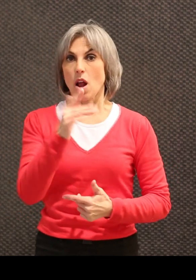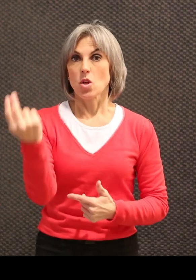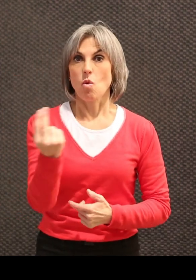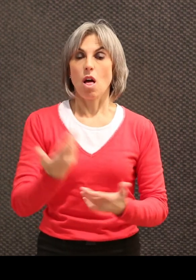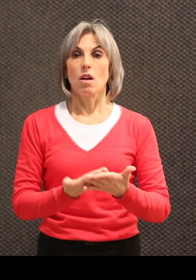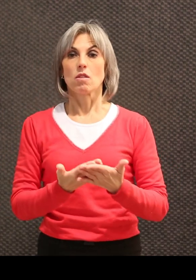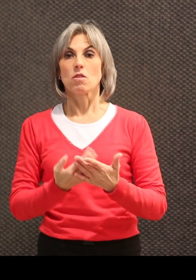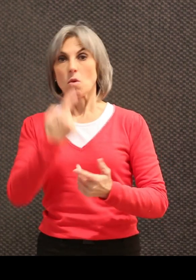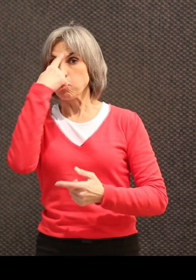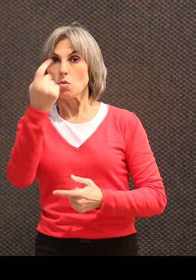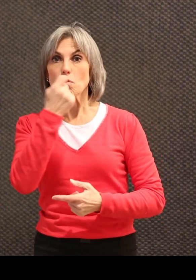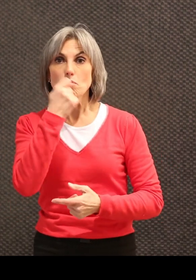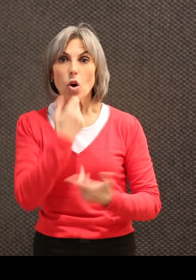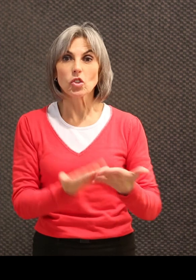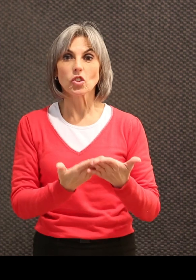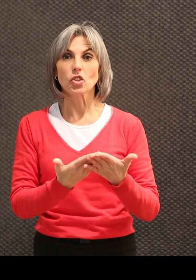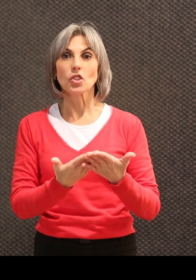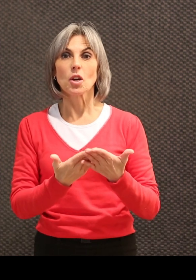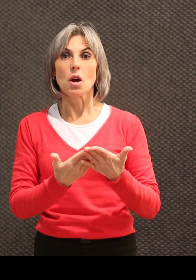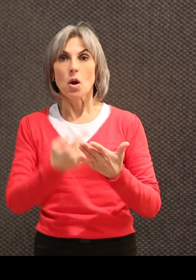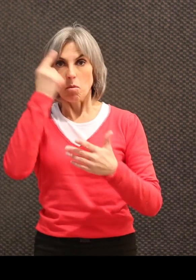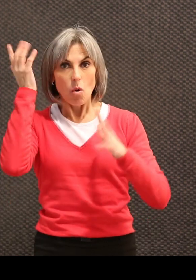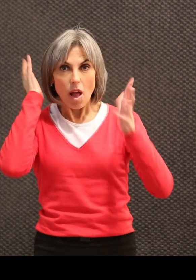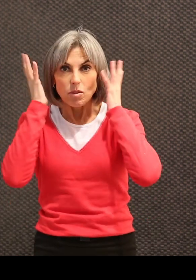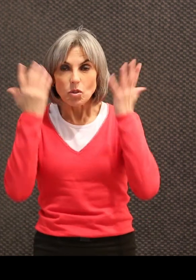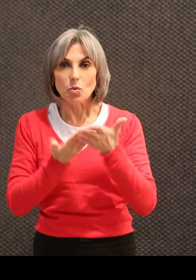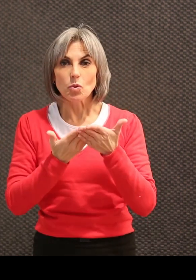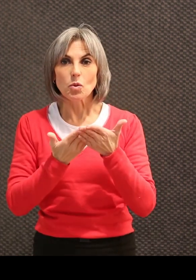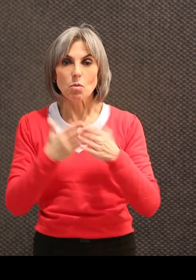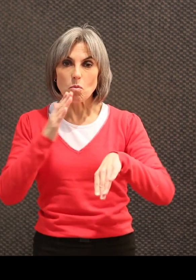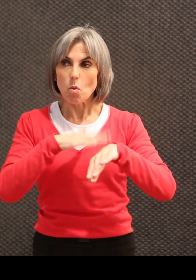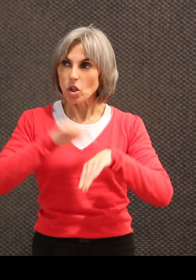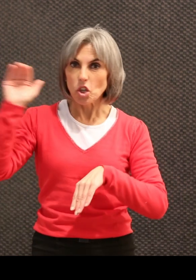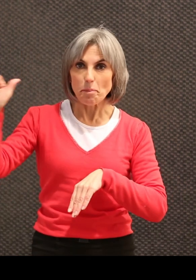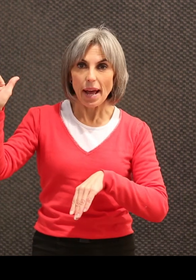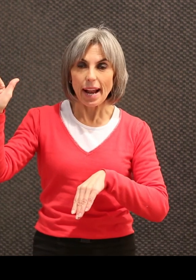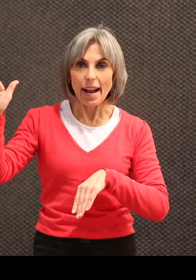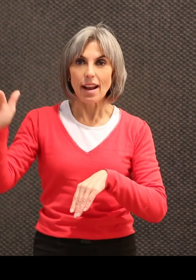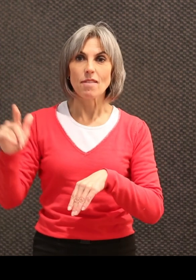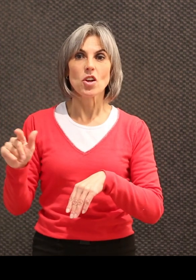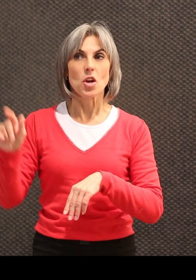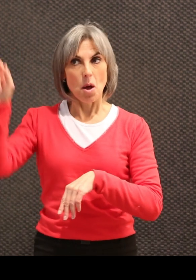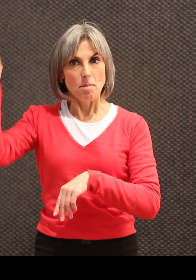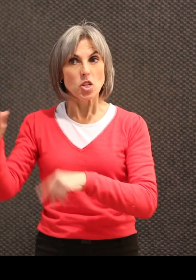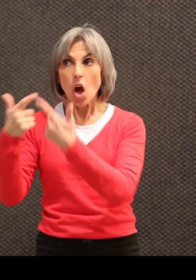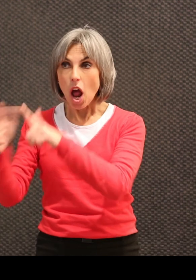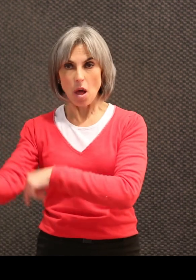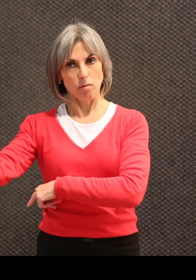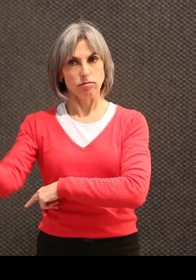pour manger, pour laver les cheveux, j'appelle. Et quand il y une assistante de lit,